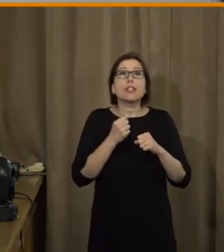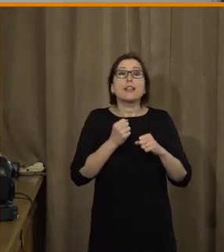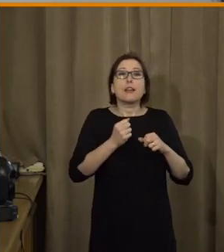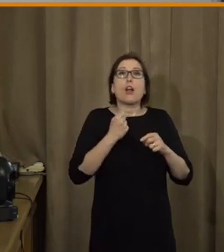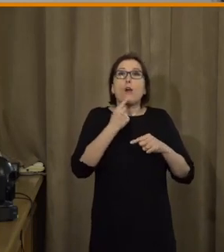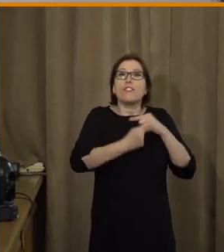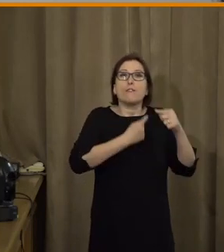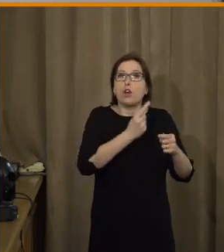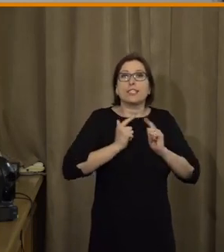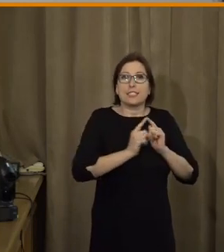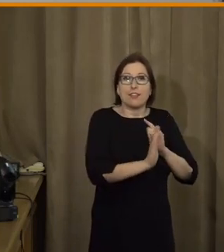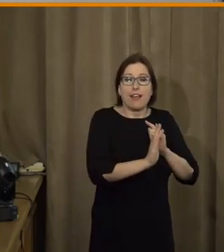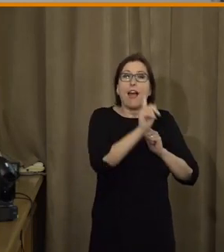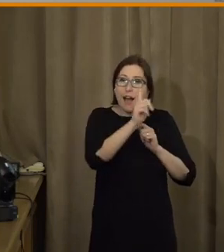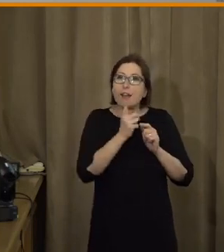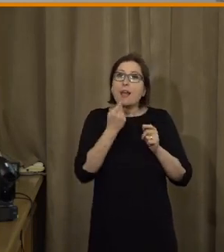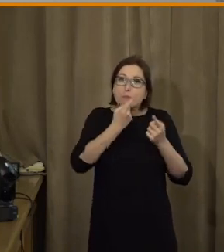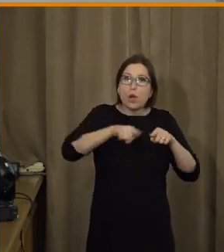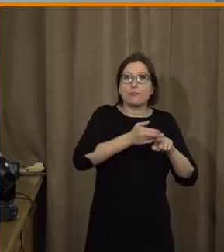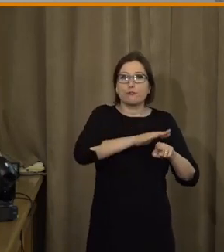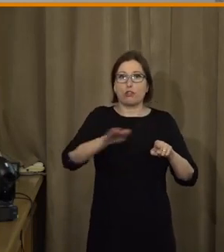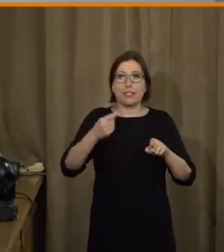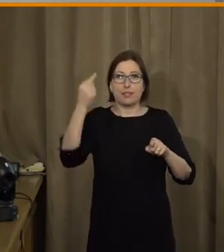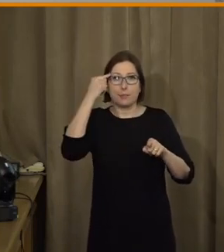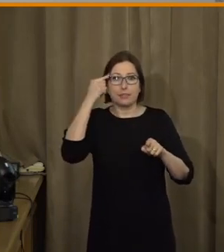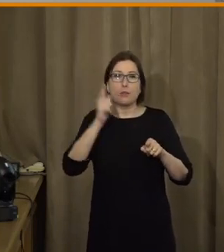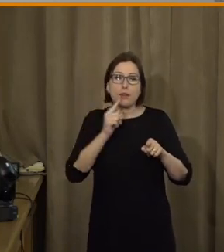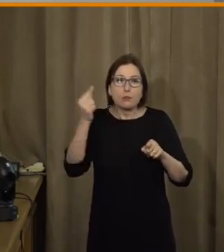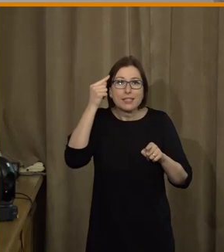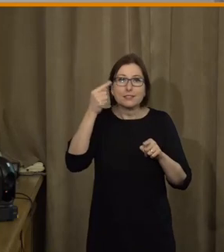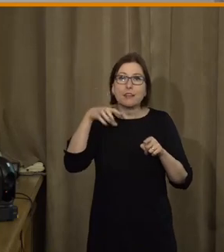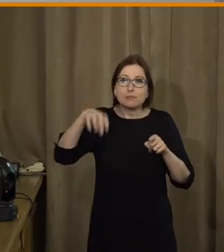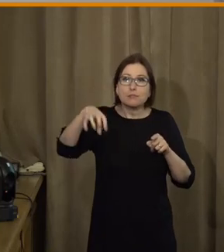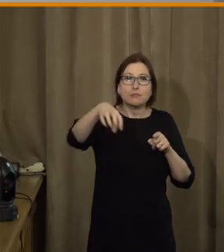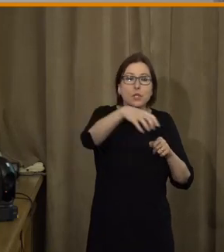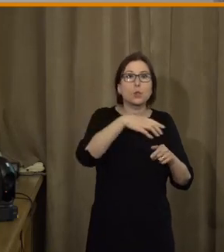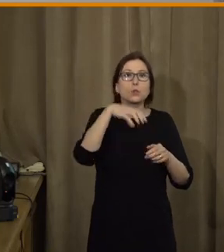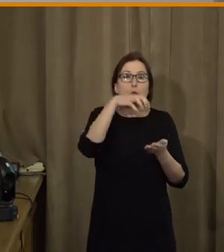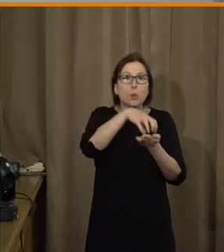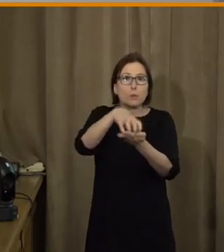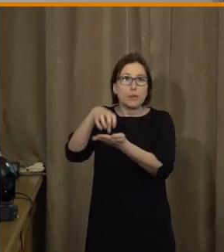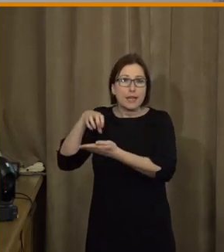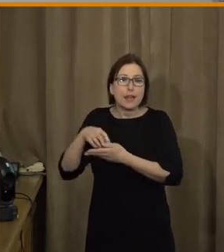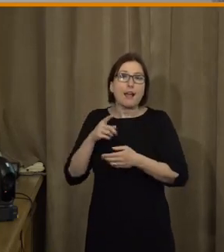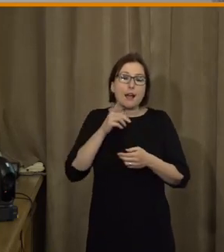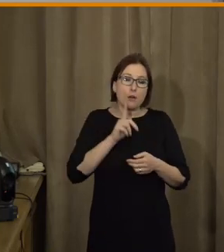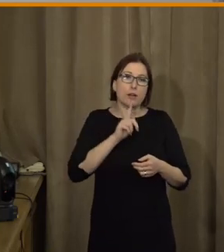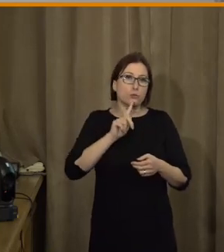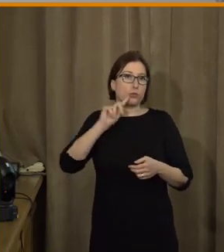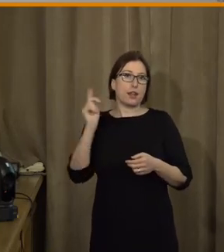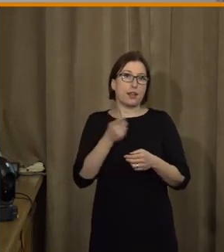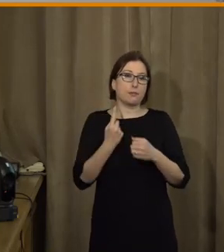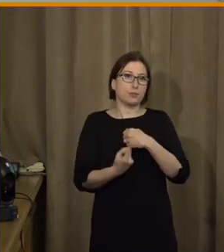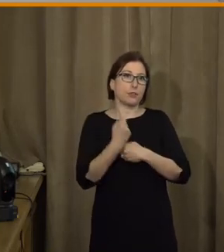nezastavovat, ale aby byl opravdu fungoval pro všechny, vlastně i zahrnul všechny hlasy a byl co nejlepší, opravdu co s